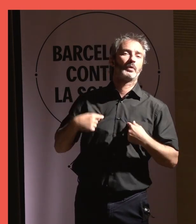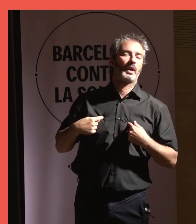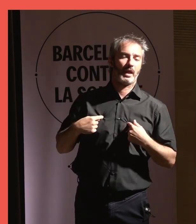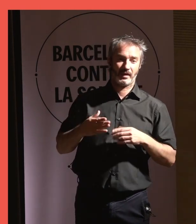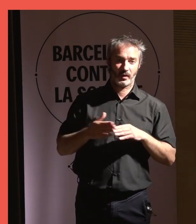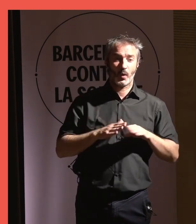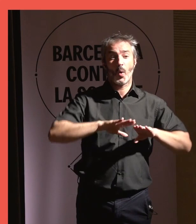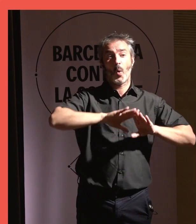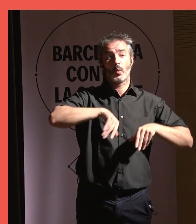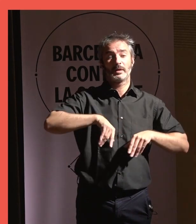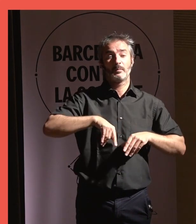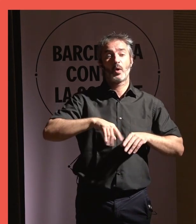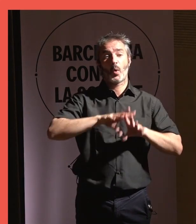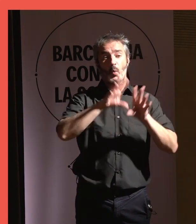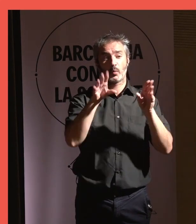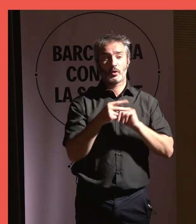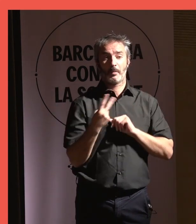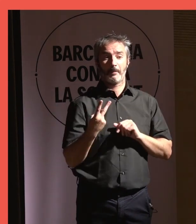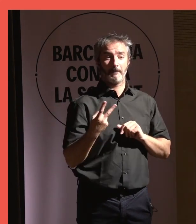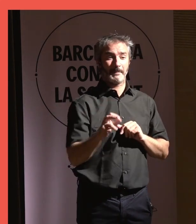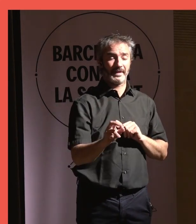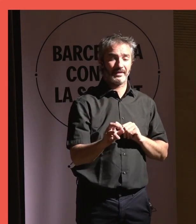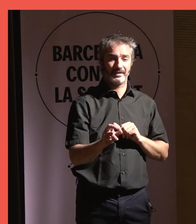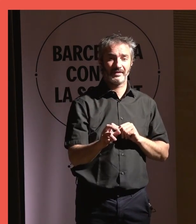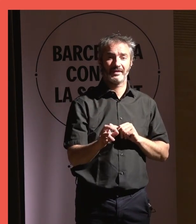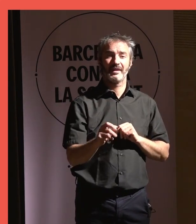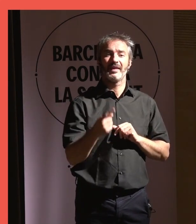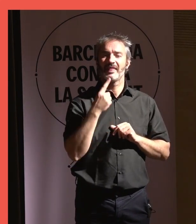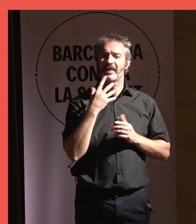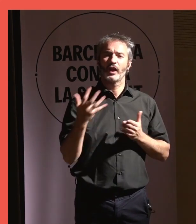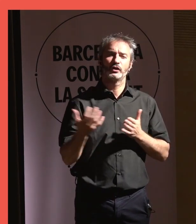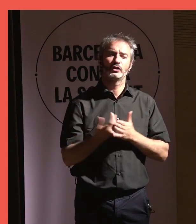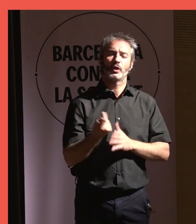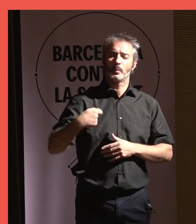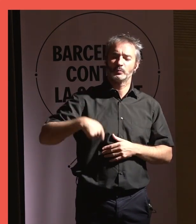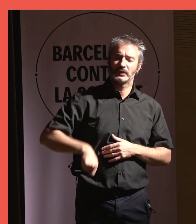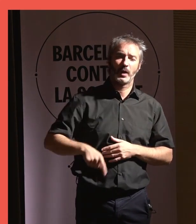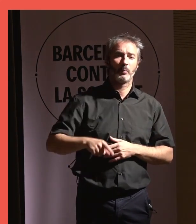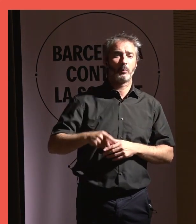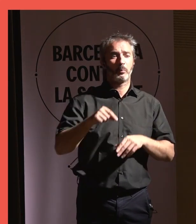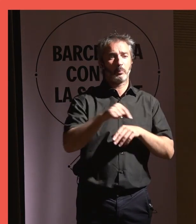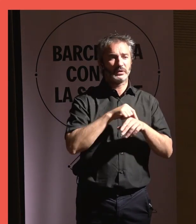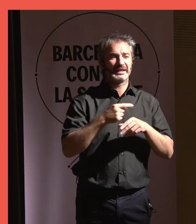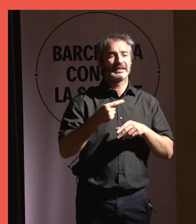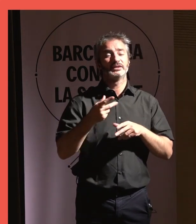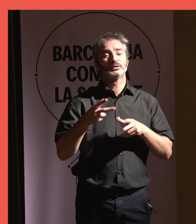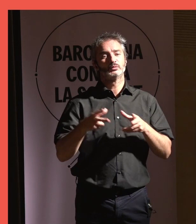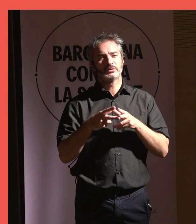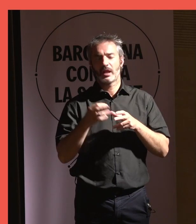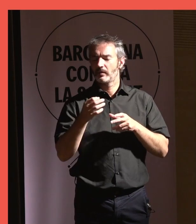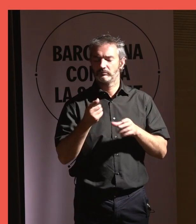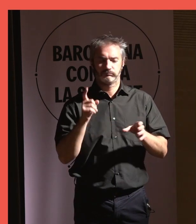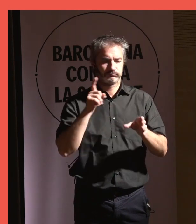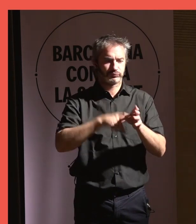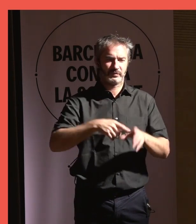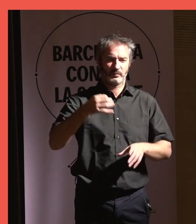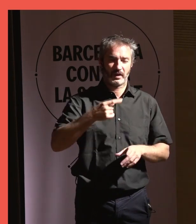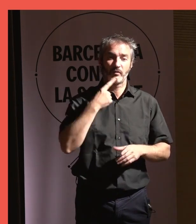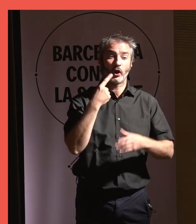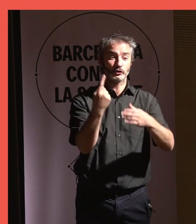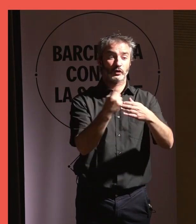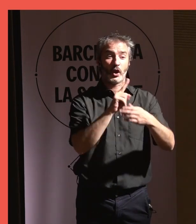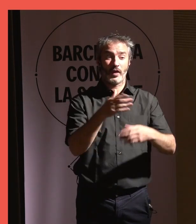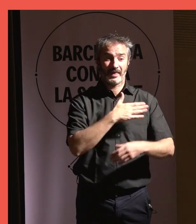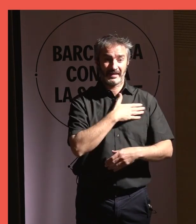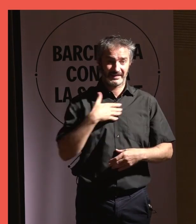I, finalment, la conclusió número 20. la implicació de tots els agents polítics i socials és essencial. La soledat no